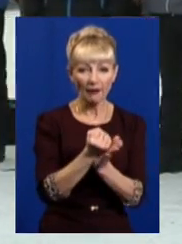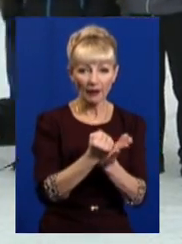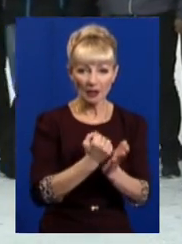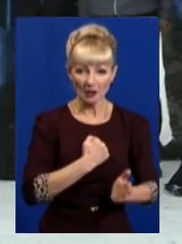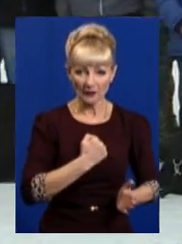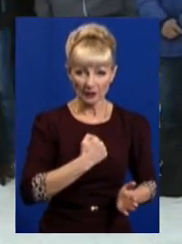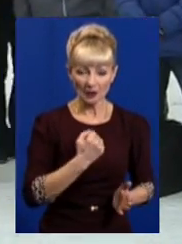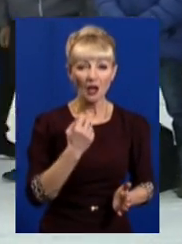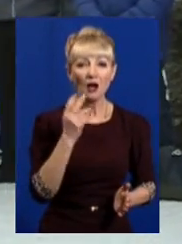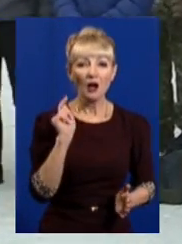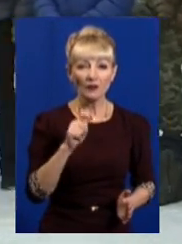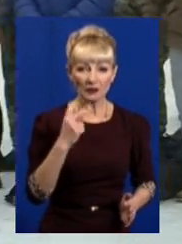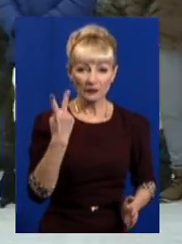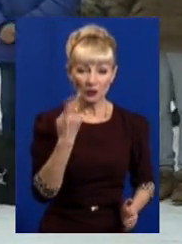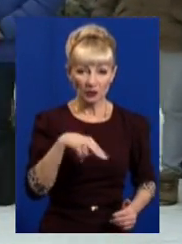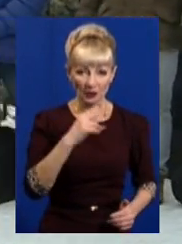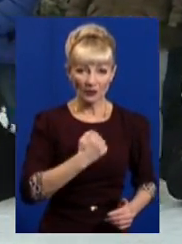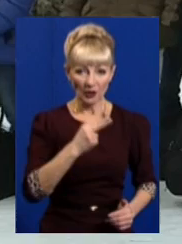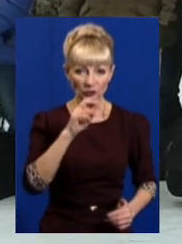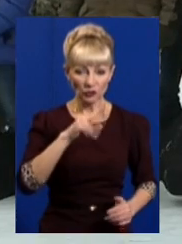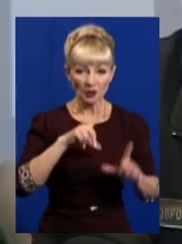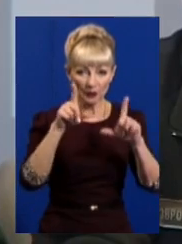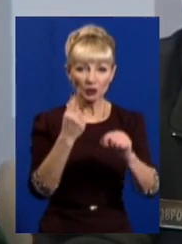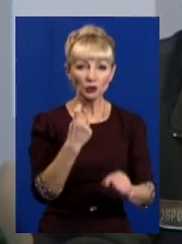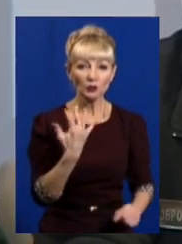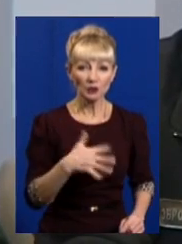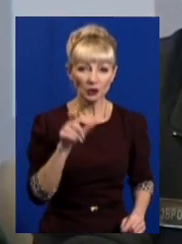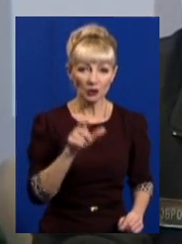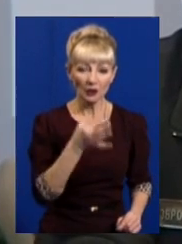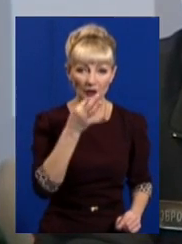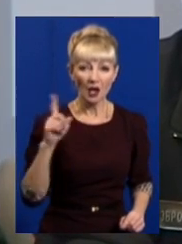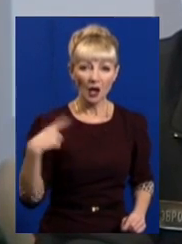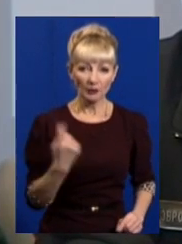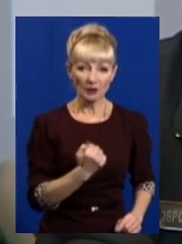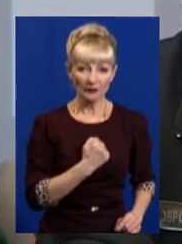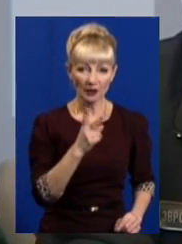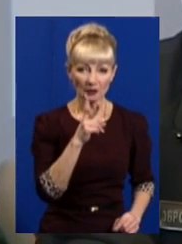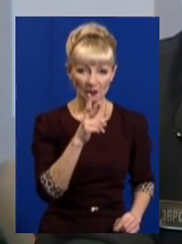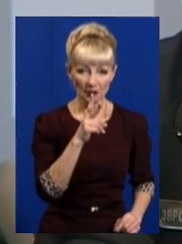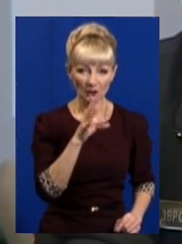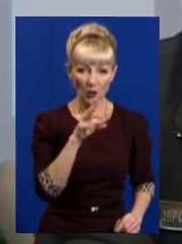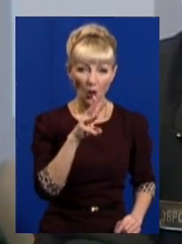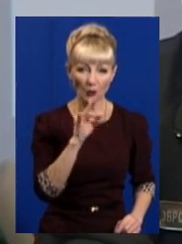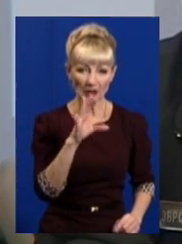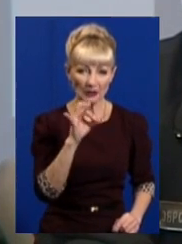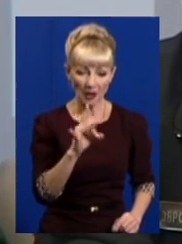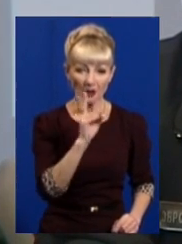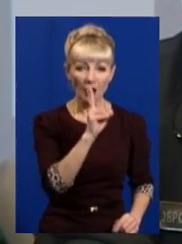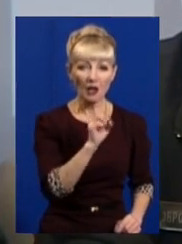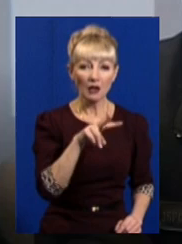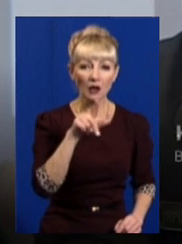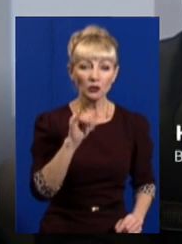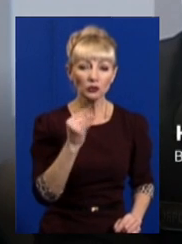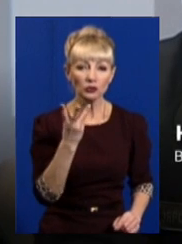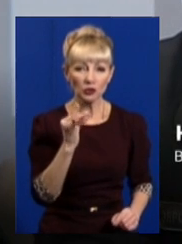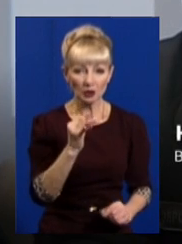неділю, 2 грудня, до військових частин поїхали 150 чоловік, говорить обласний військовий комісар Юрій Калгушкін. Навчальні збори